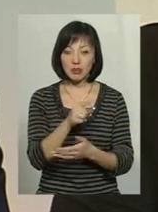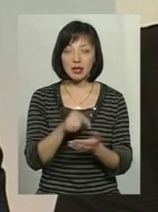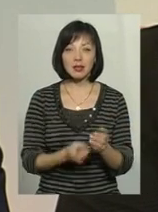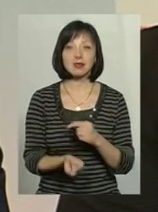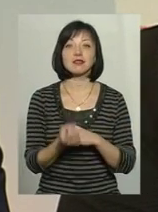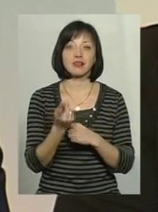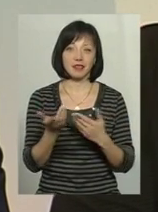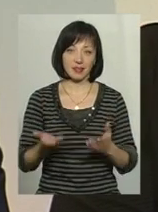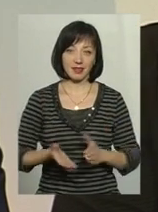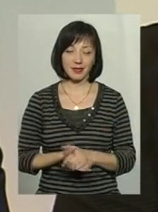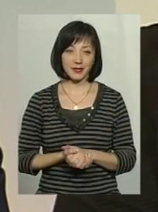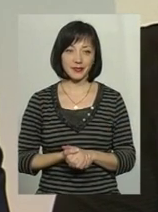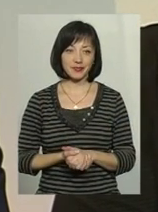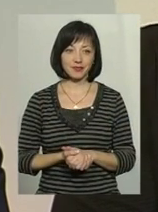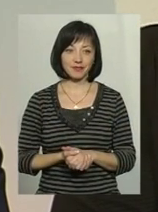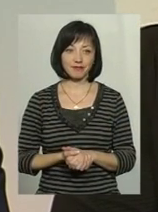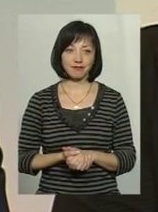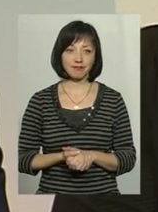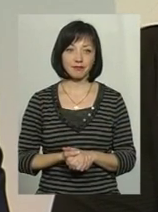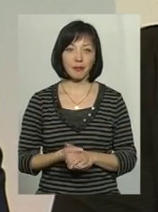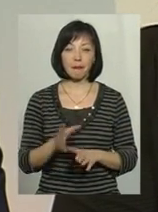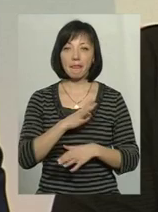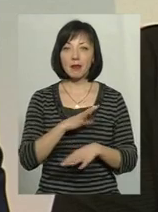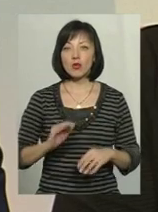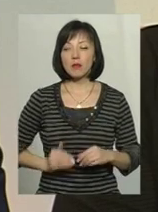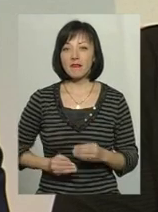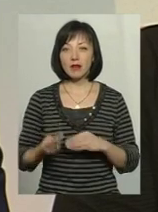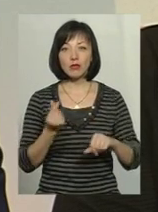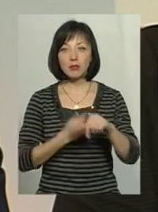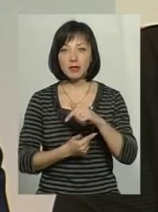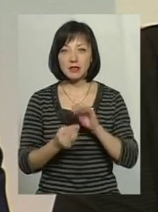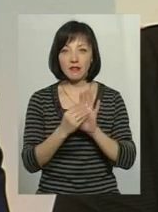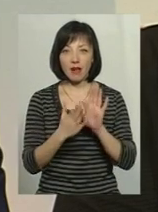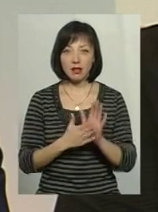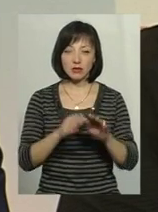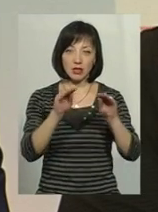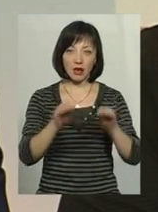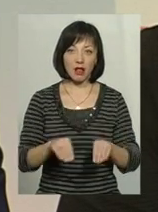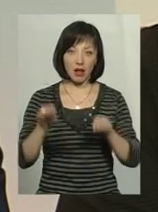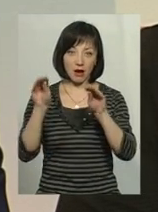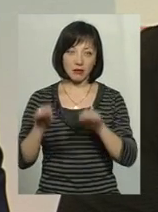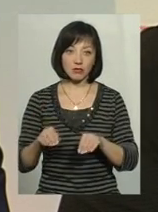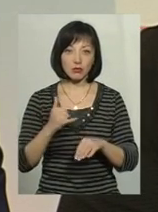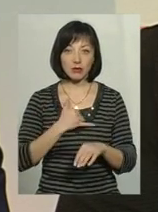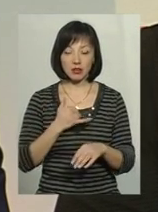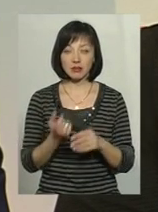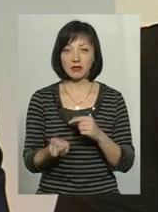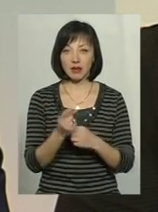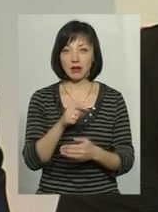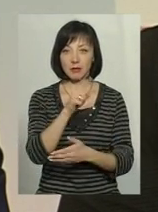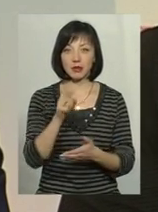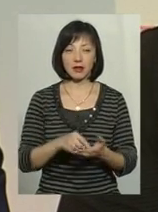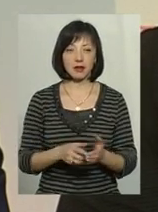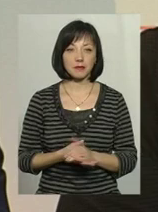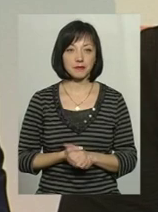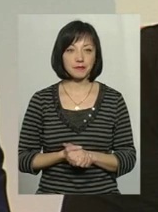звідки вони би взялися. По-сільки там не було ніякого приватного бізнесу вказано в деклараціях, то в нас, по-моєму волі, це питання